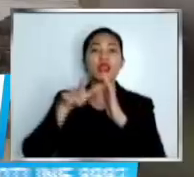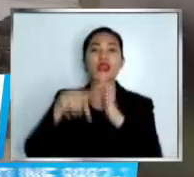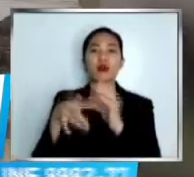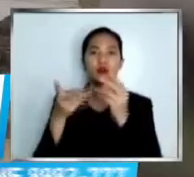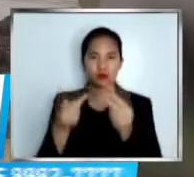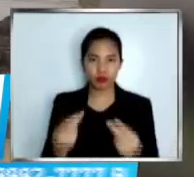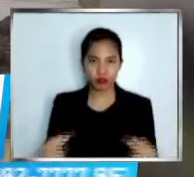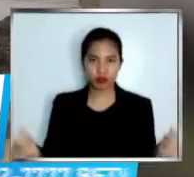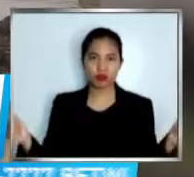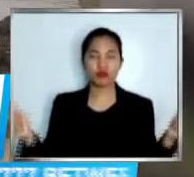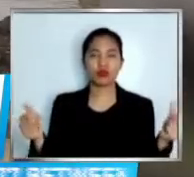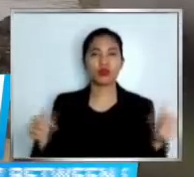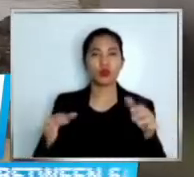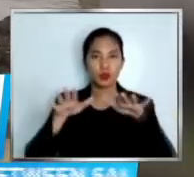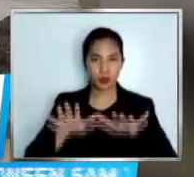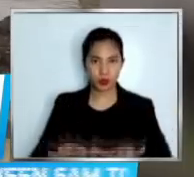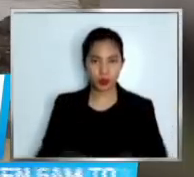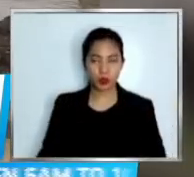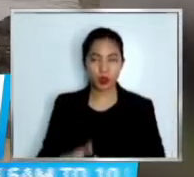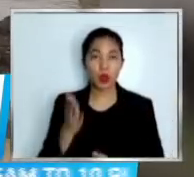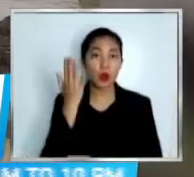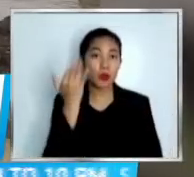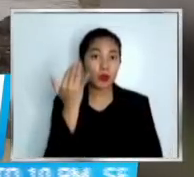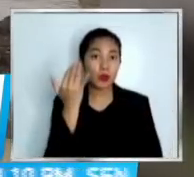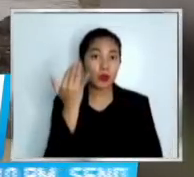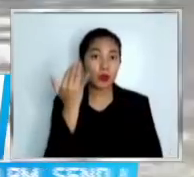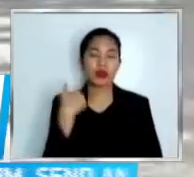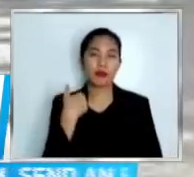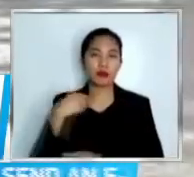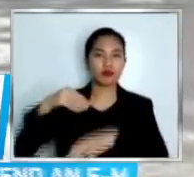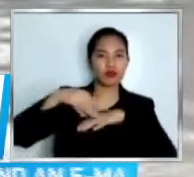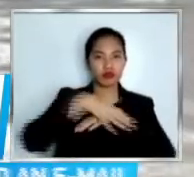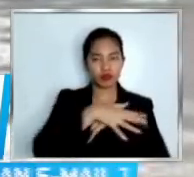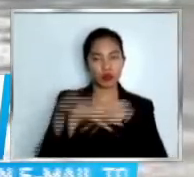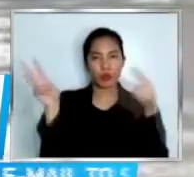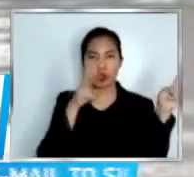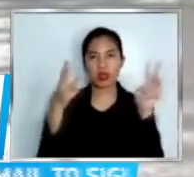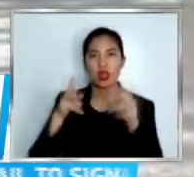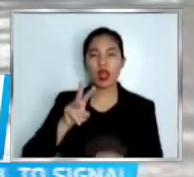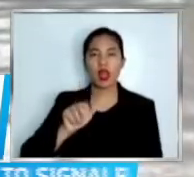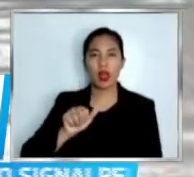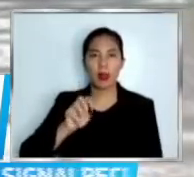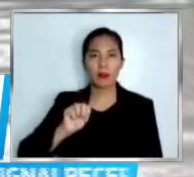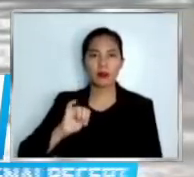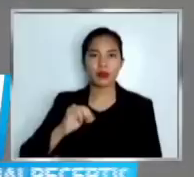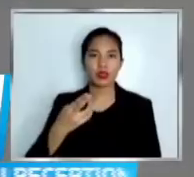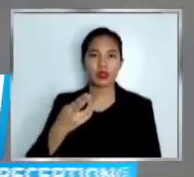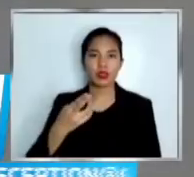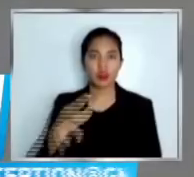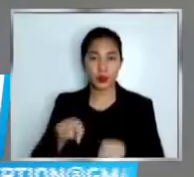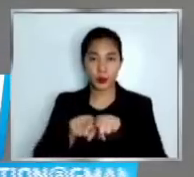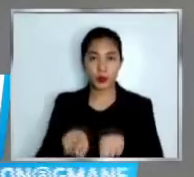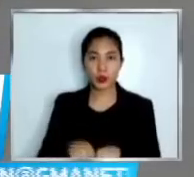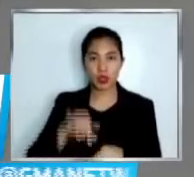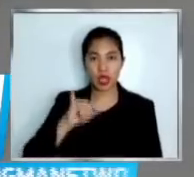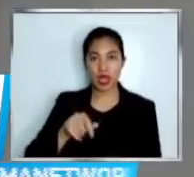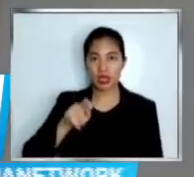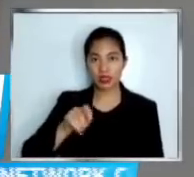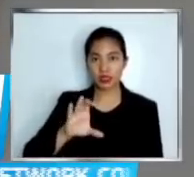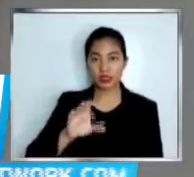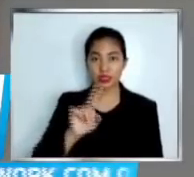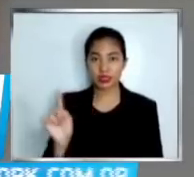Dulot daw po yan ng hanging amihan. Intertropical Convergence Zone o ITCC naman ang nagpaulan sa Pagalungan,